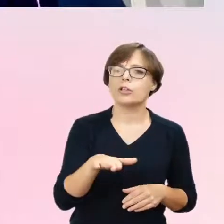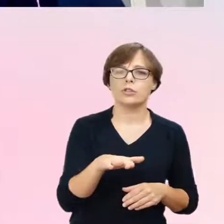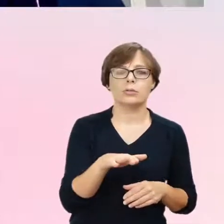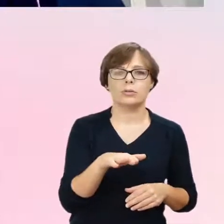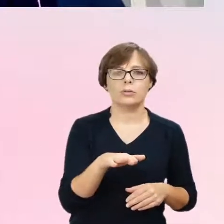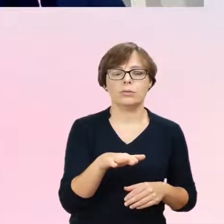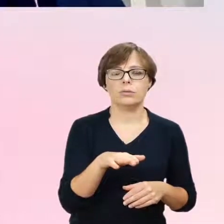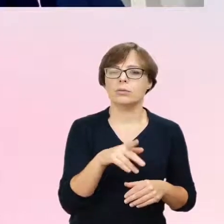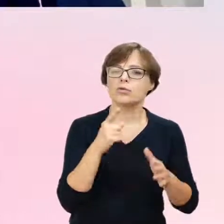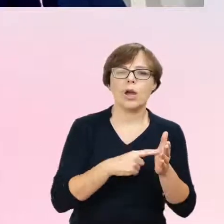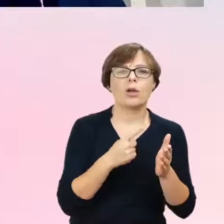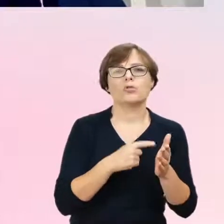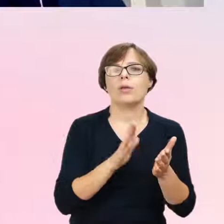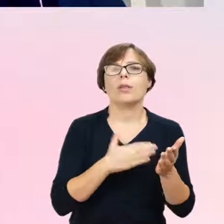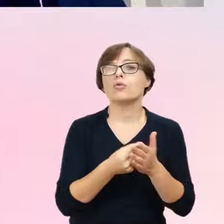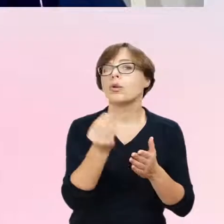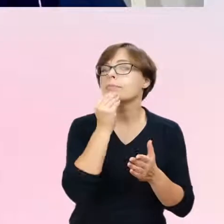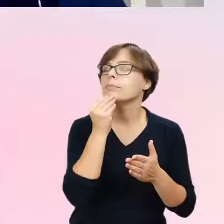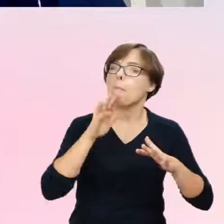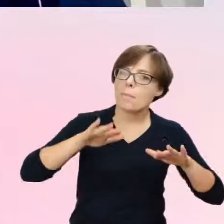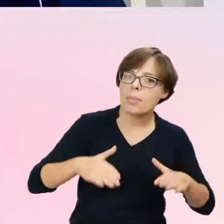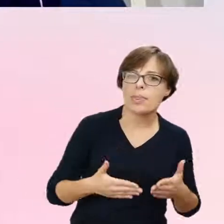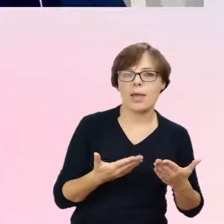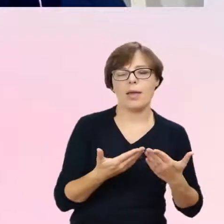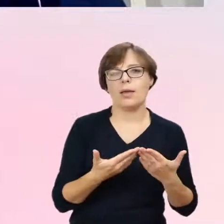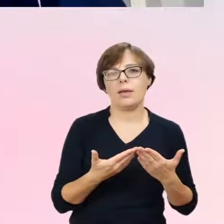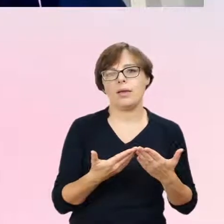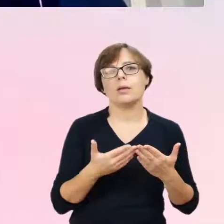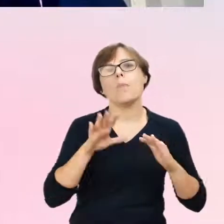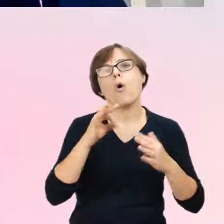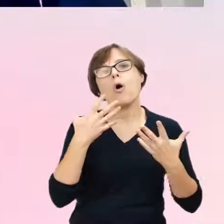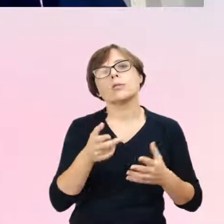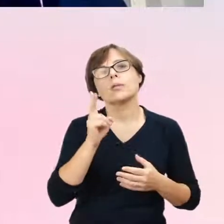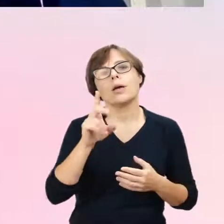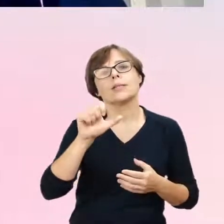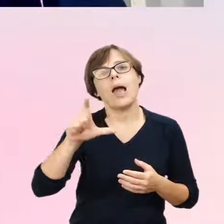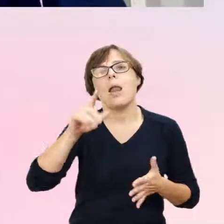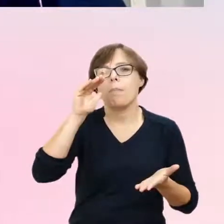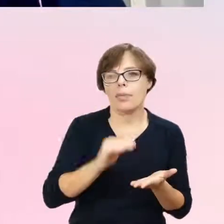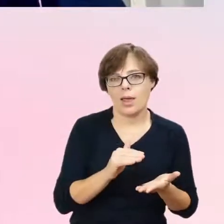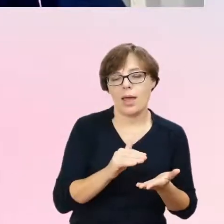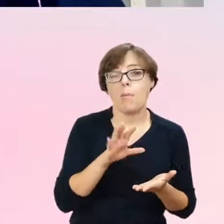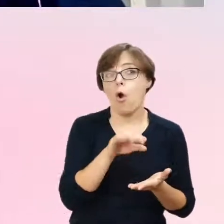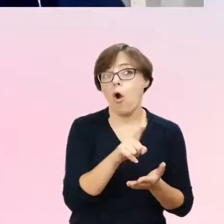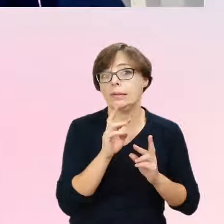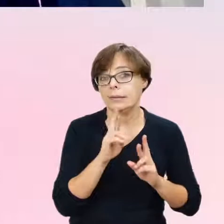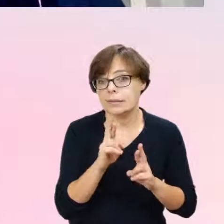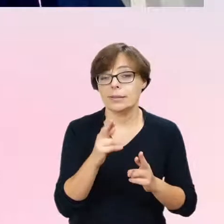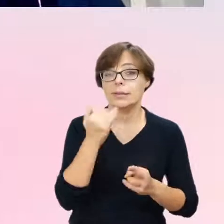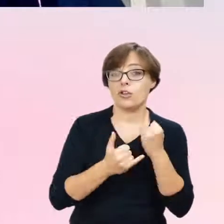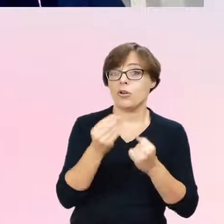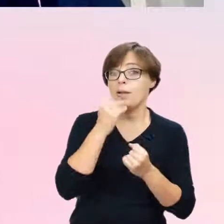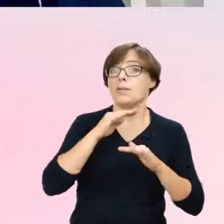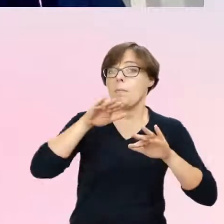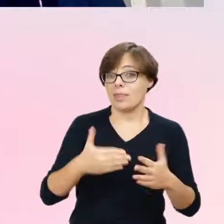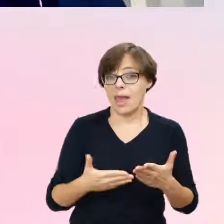ograniczaniem ilości pokarmów, ograniczaniem ilości kalorii, bo mają poczucie, że one zahamują dojrzewanie płciowe w